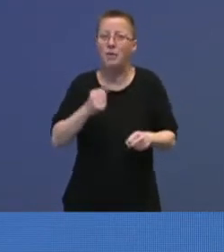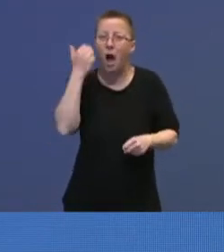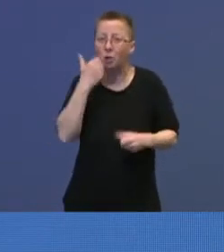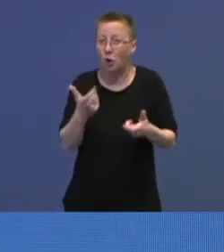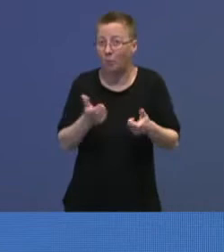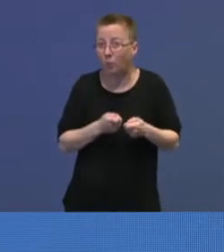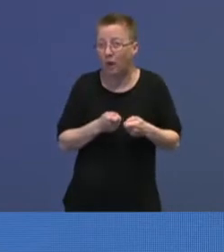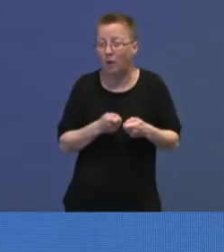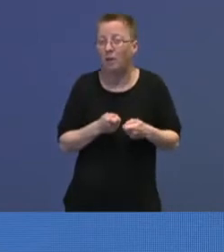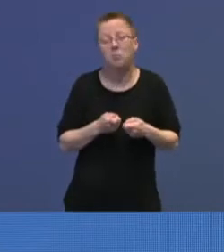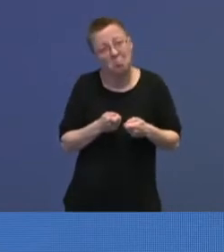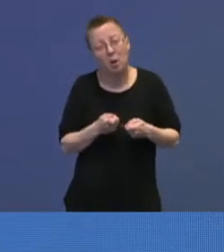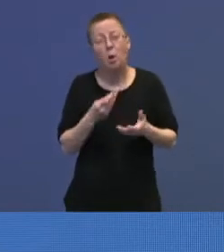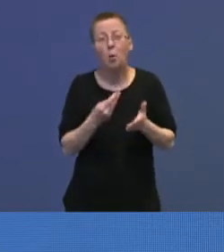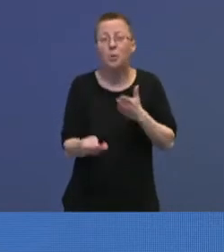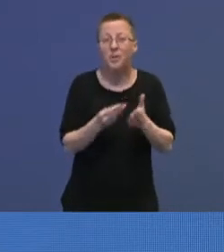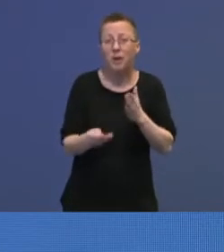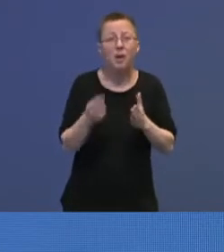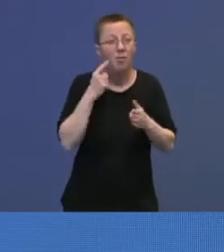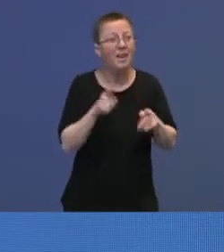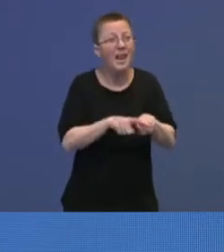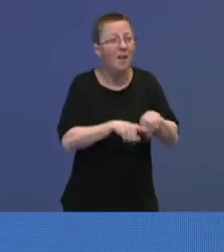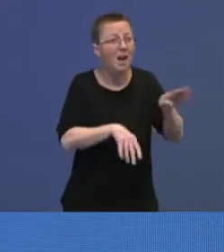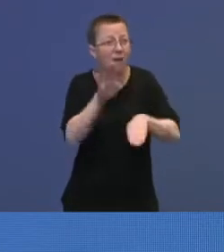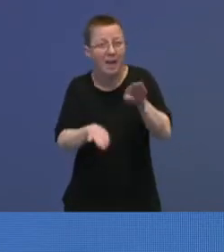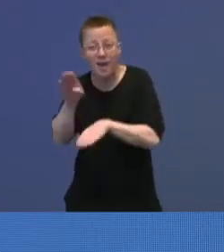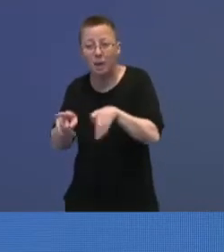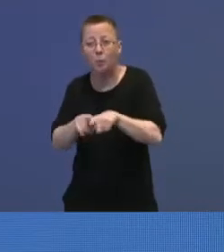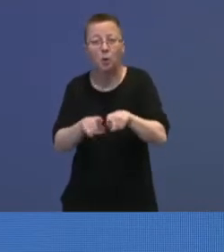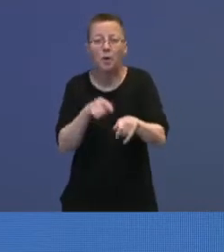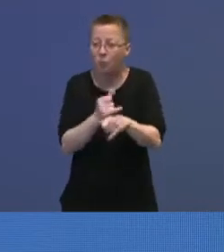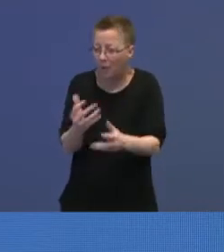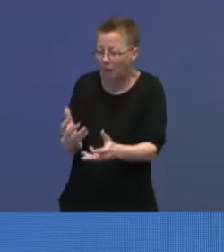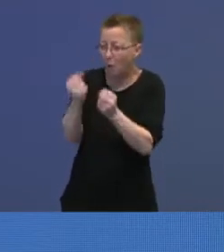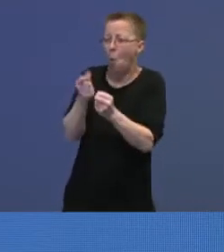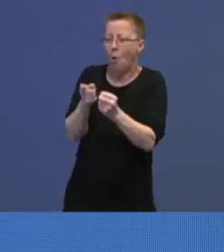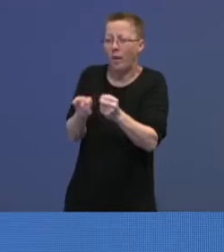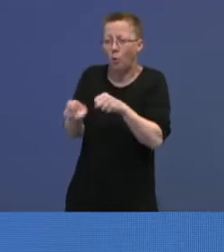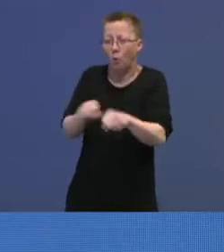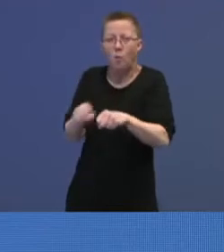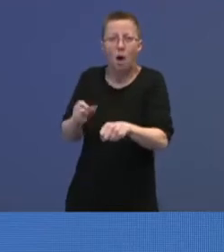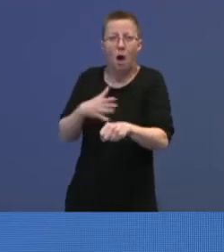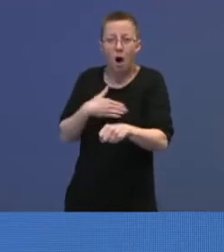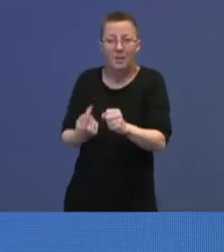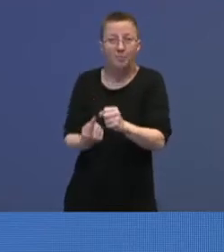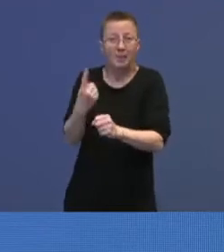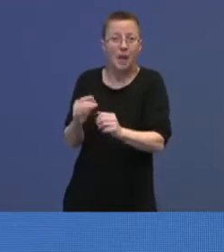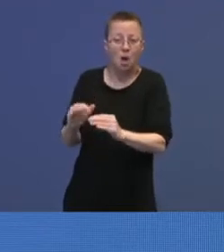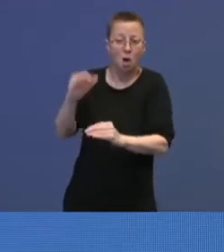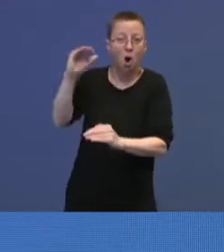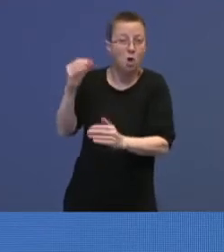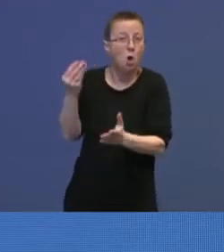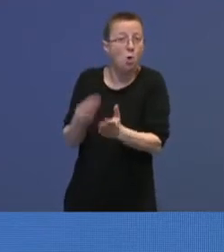Utgifter kan likevel variere betydelig mellom vertskommuner. For å fange opp vertskommuner som i inneværende år har spesielt